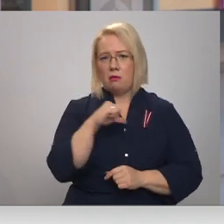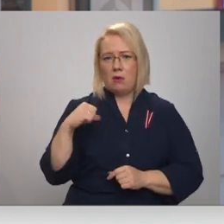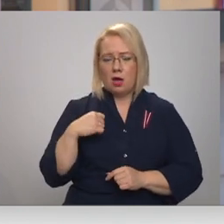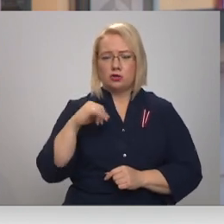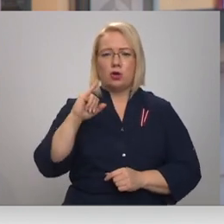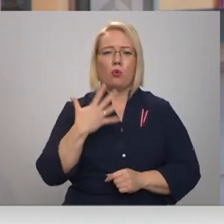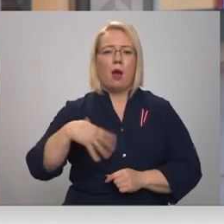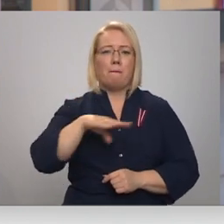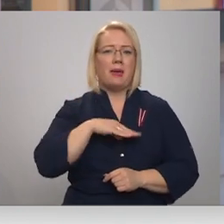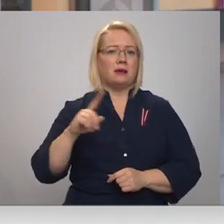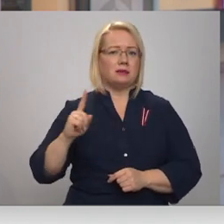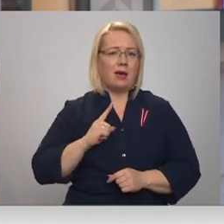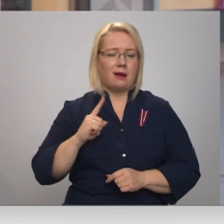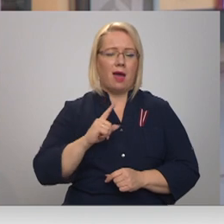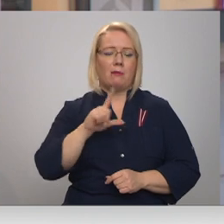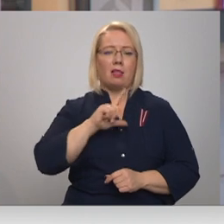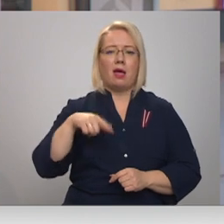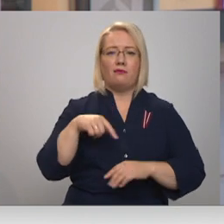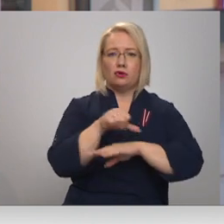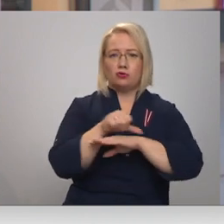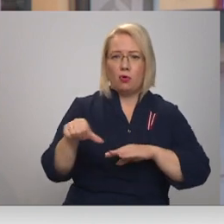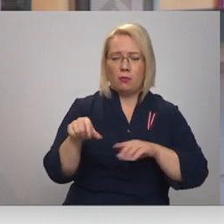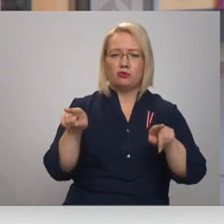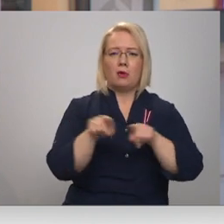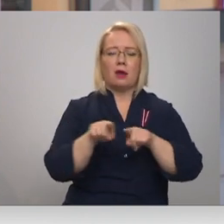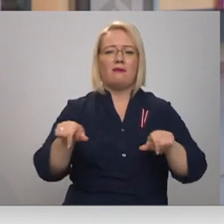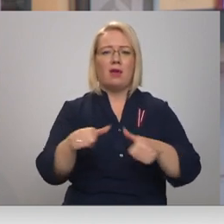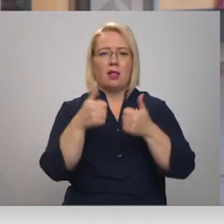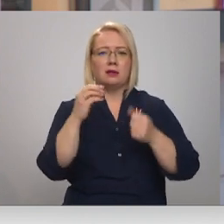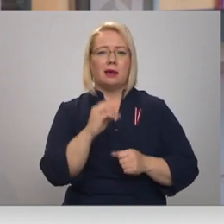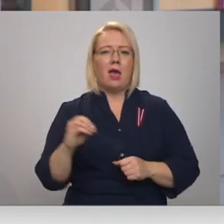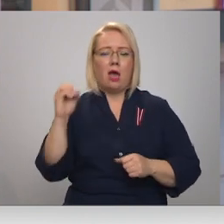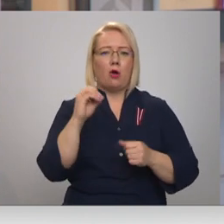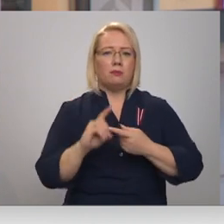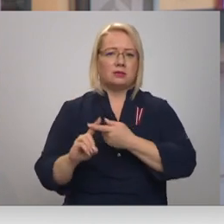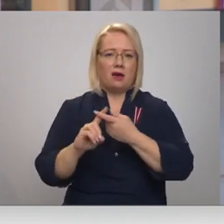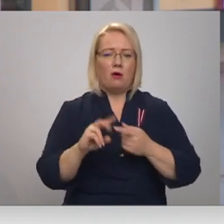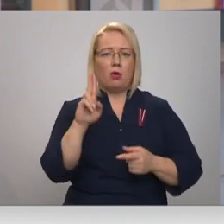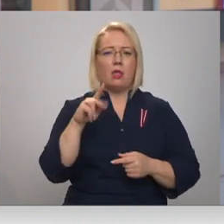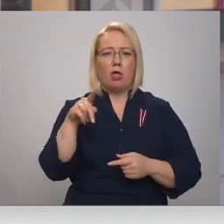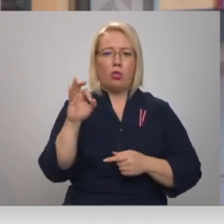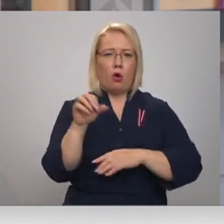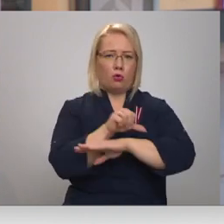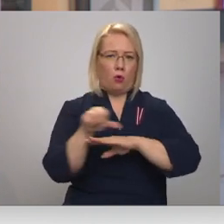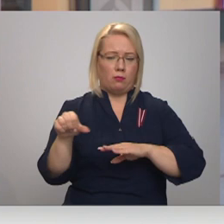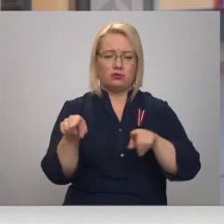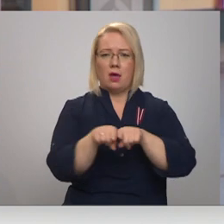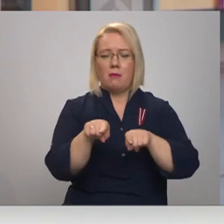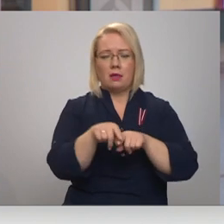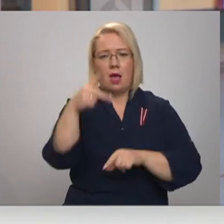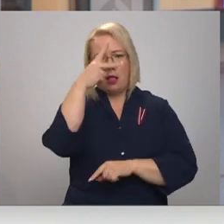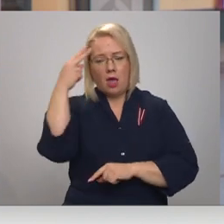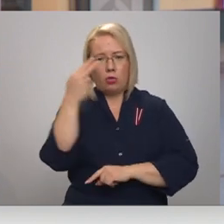mēs sargājām gan Latvijas robežu, gan arī vienlaicīgi Eiropas Savienības un NATO robežu. Tas pats pa Lietuvu un